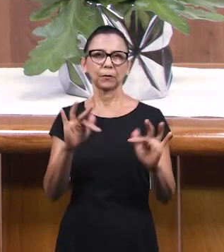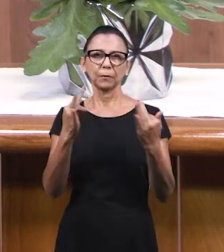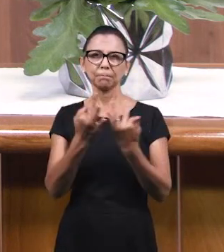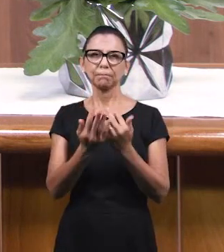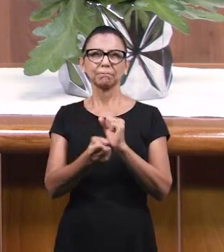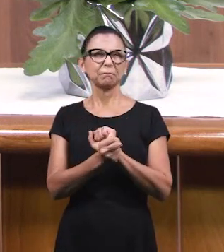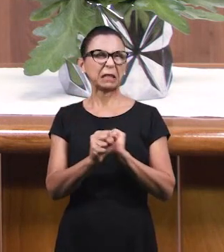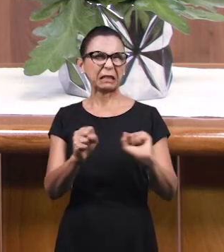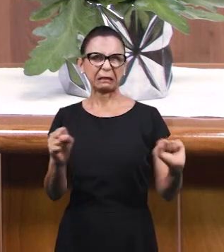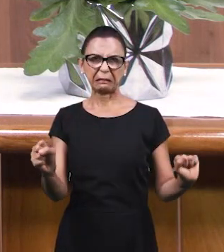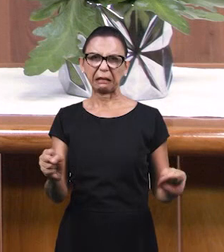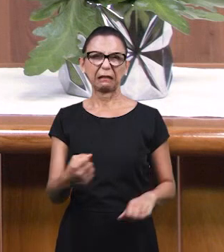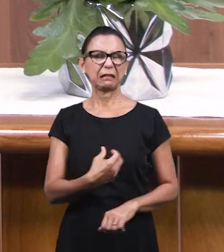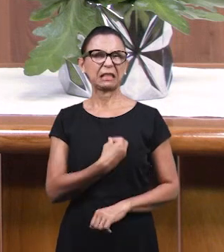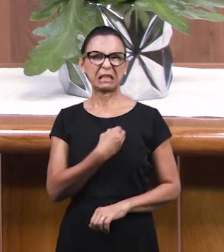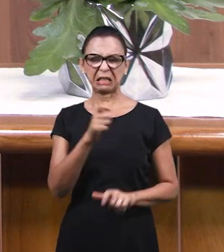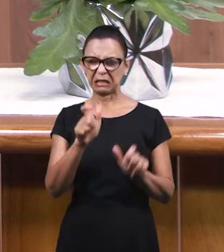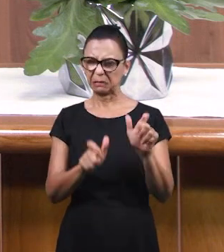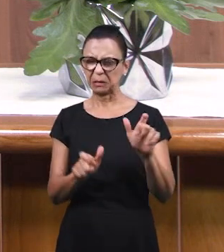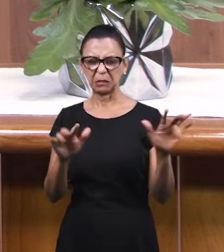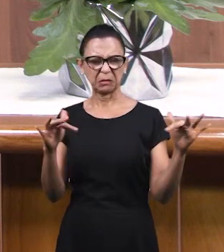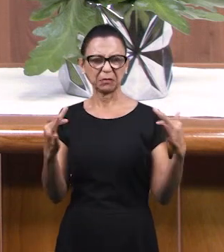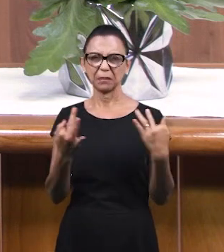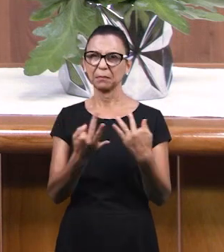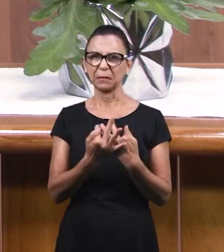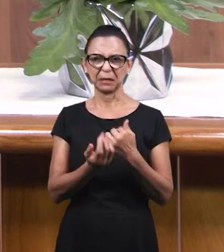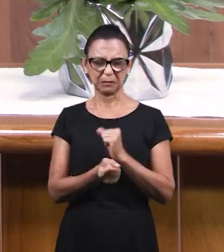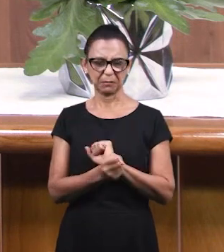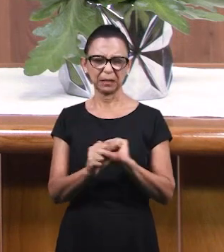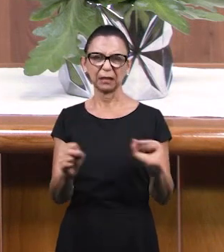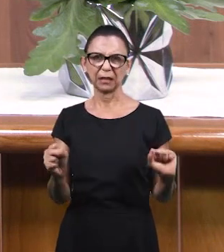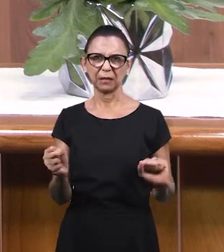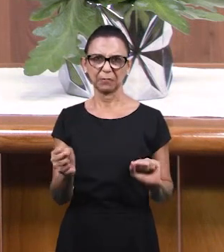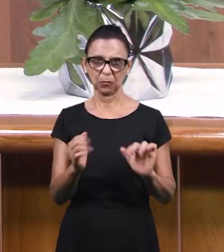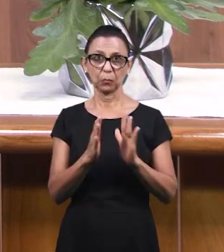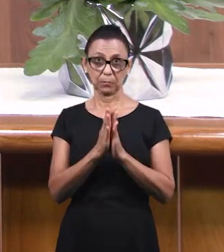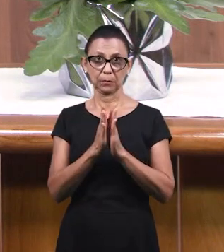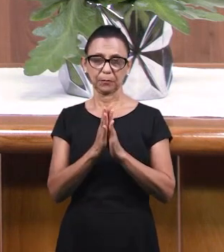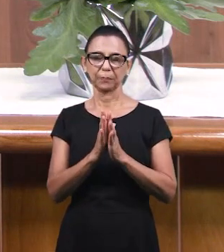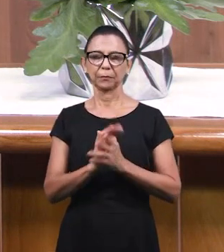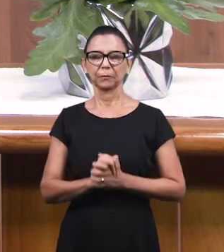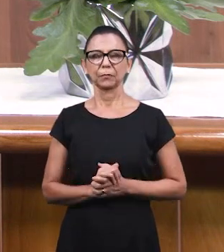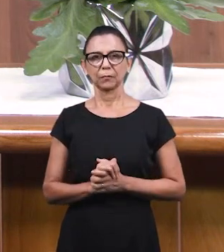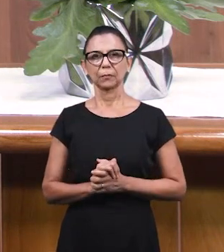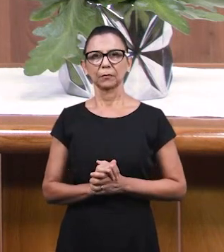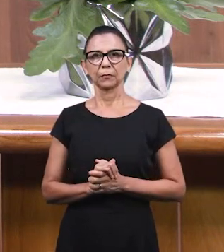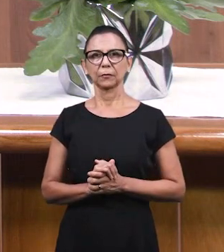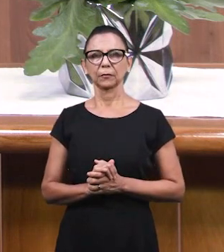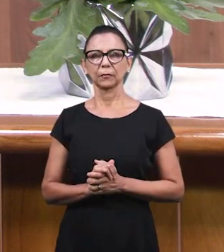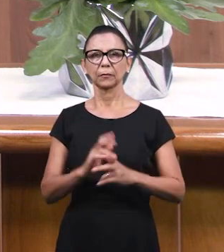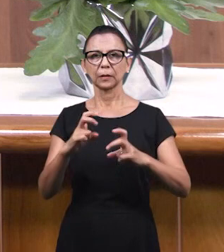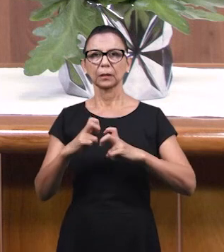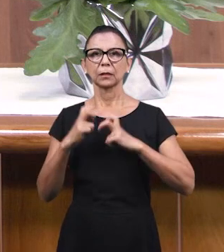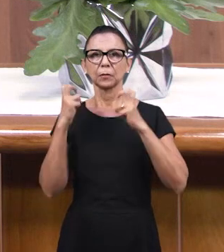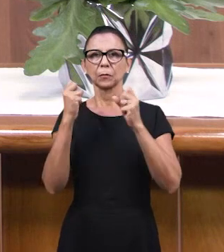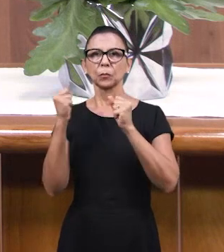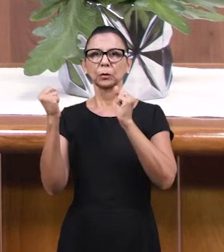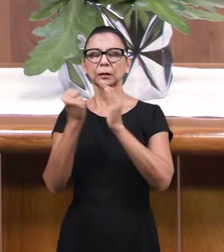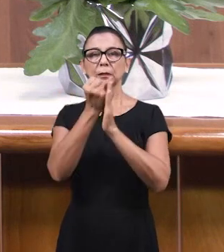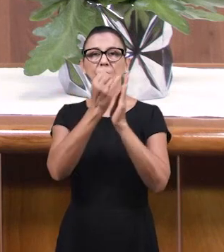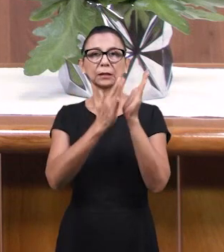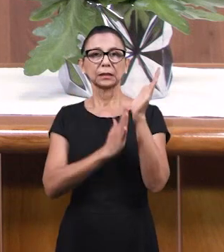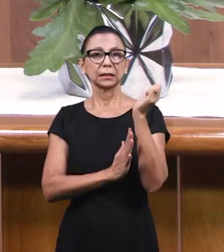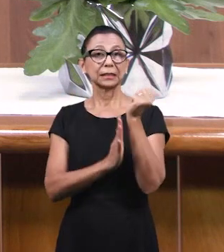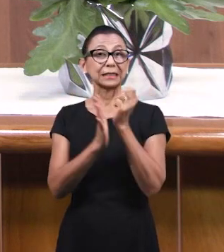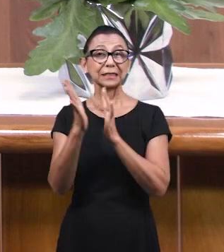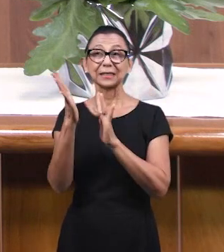совершал освобождение, исцеление в семьях, в домах в этот час. Отче, мы взываем о